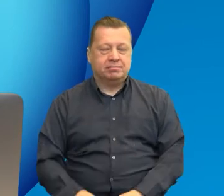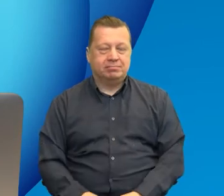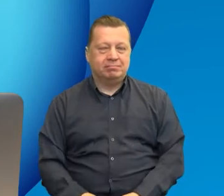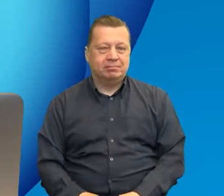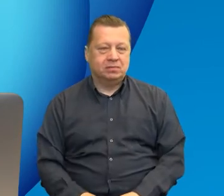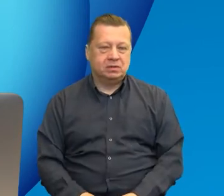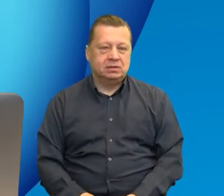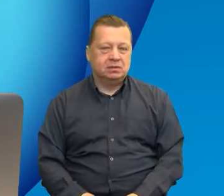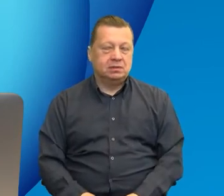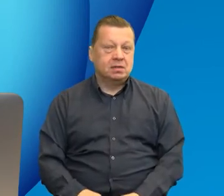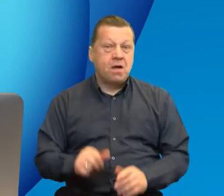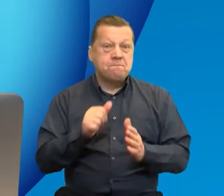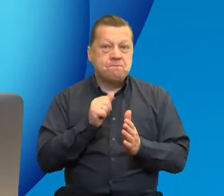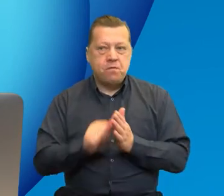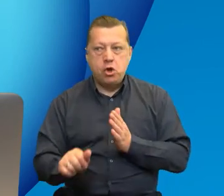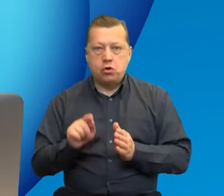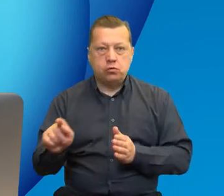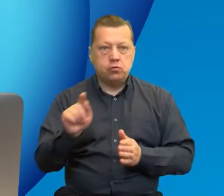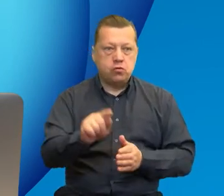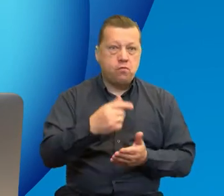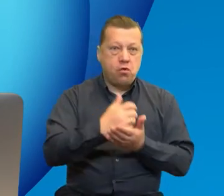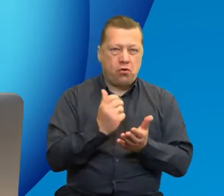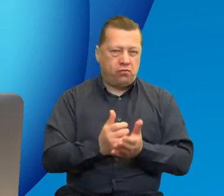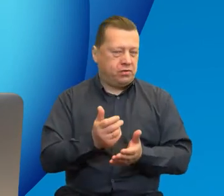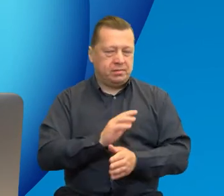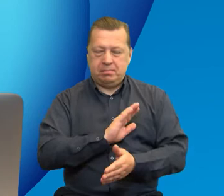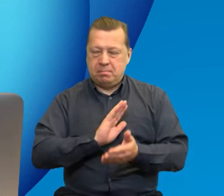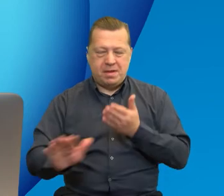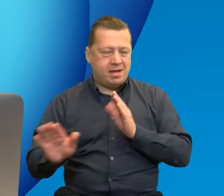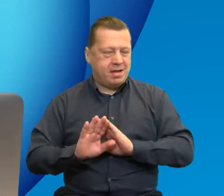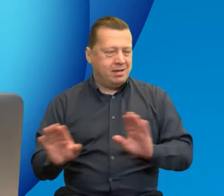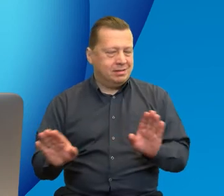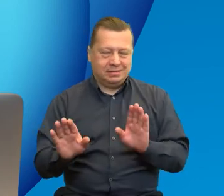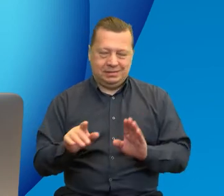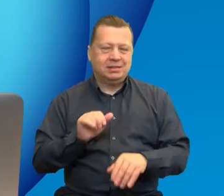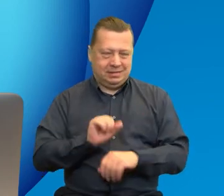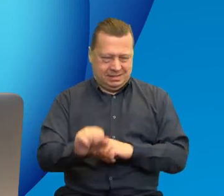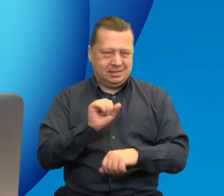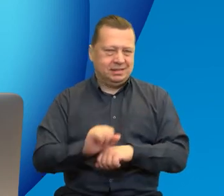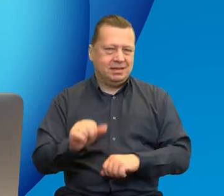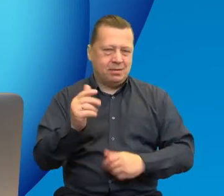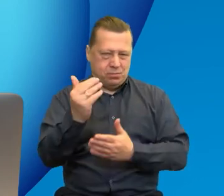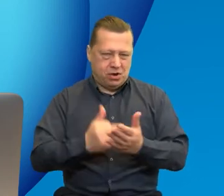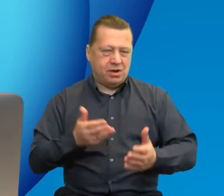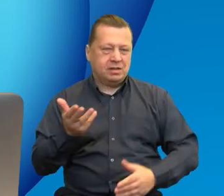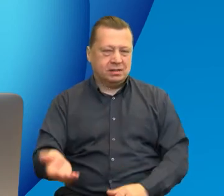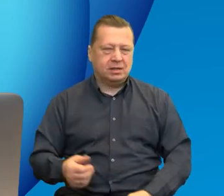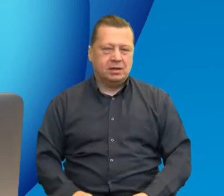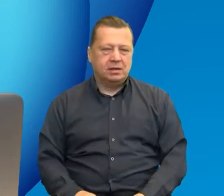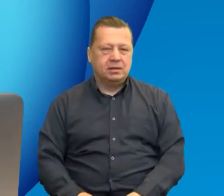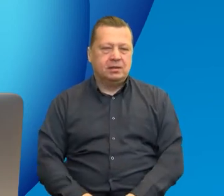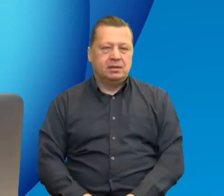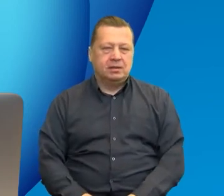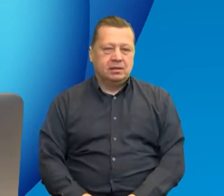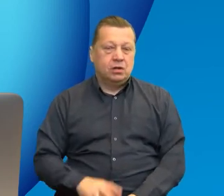bez wyjątków, jeżeli chodzi o jakieś województwa, czy podregiony. To są programy, o których też będziemy trochę szerzej